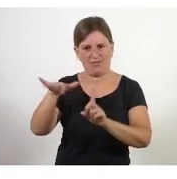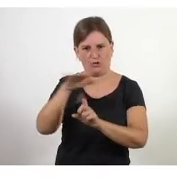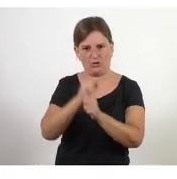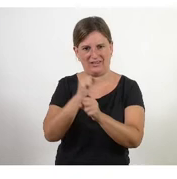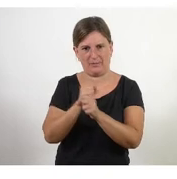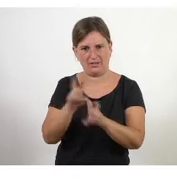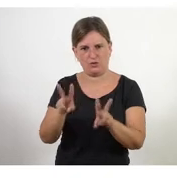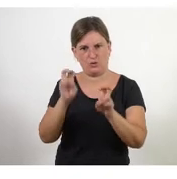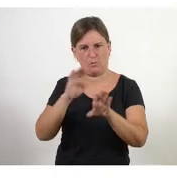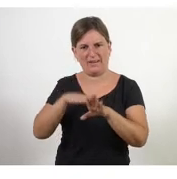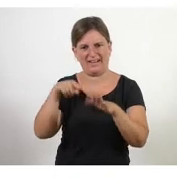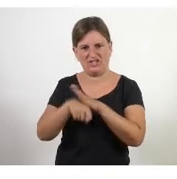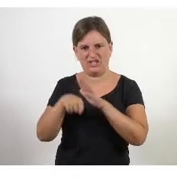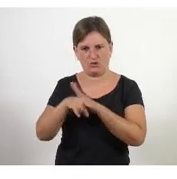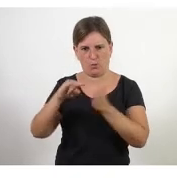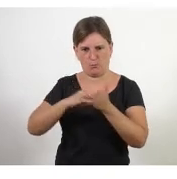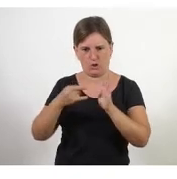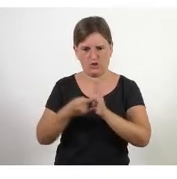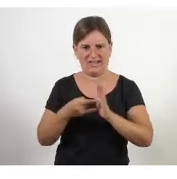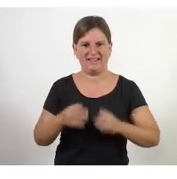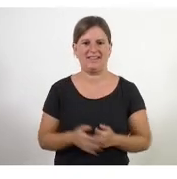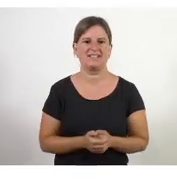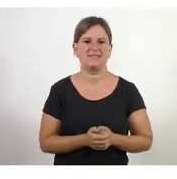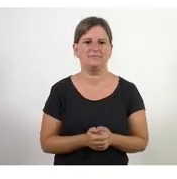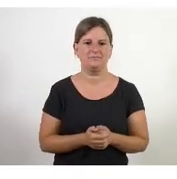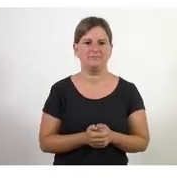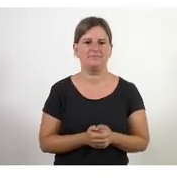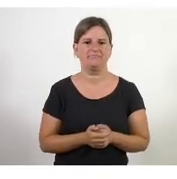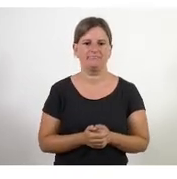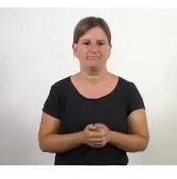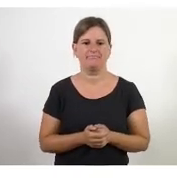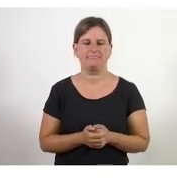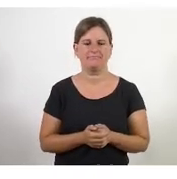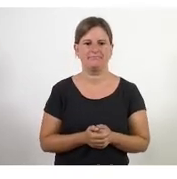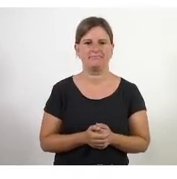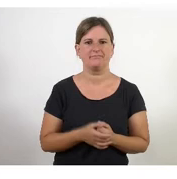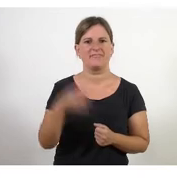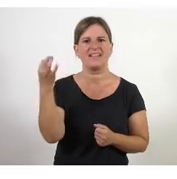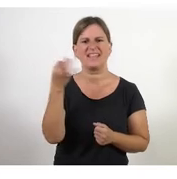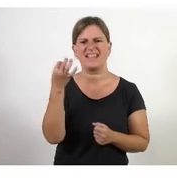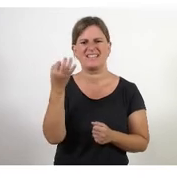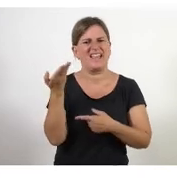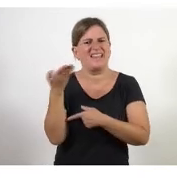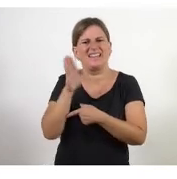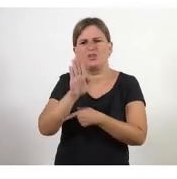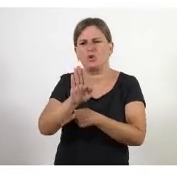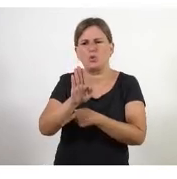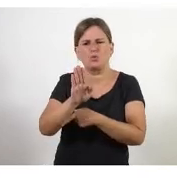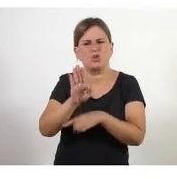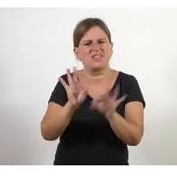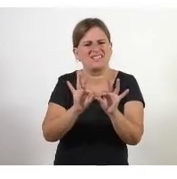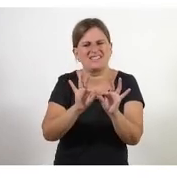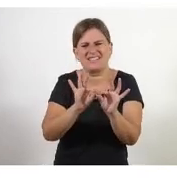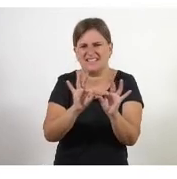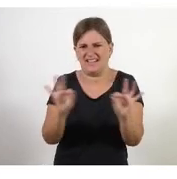nous per fer gestió de projectes d'acord? Són introduccions molt molt